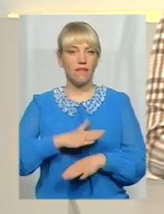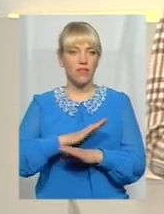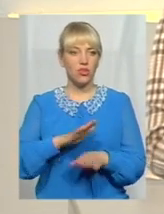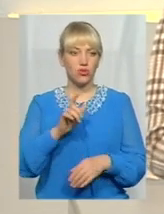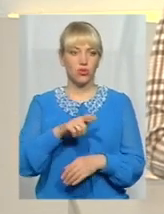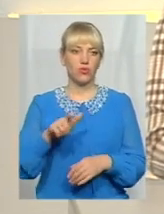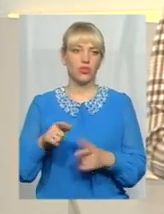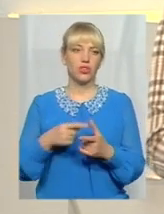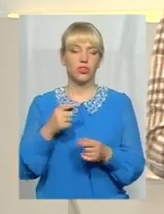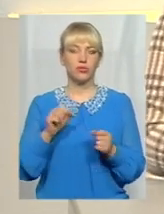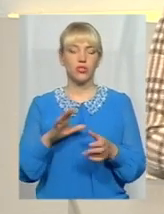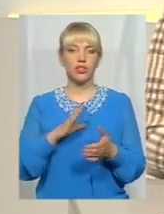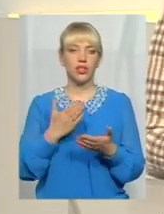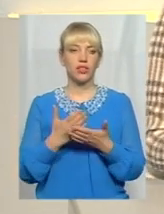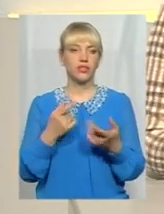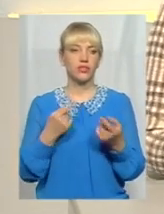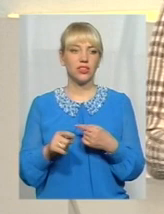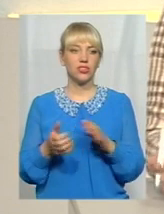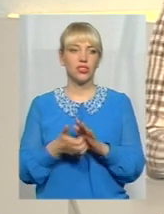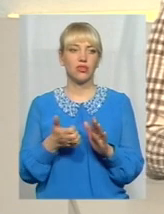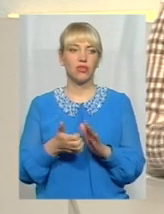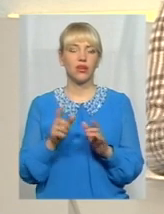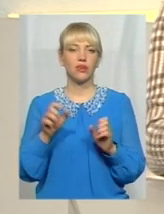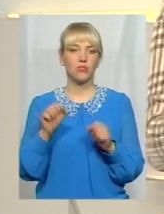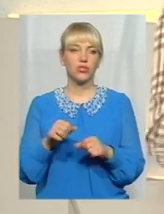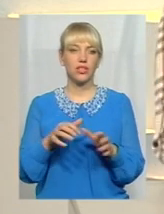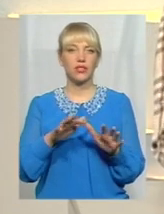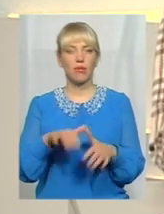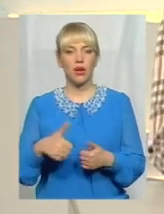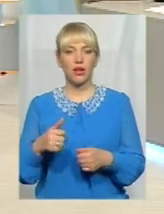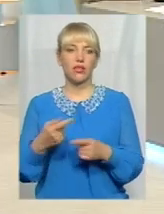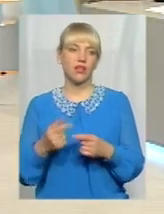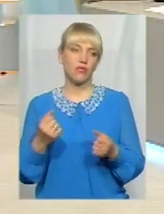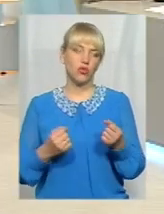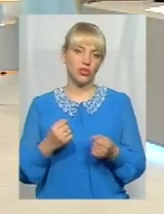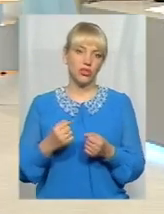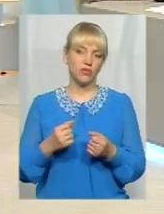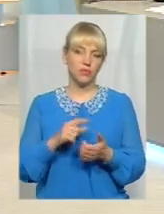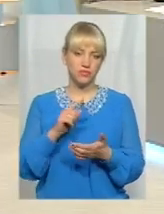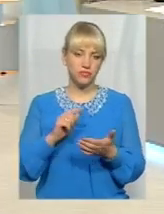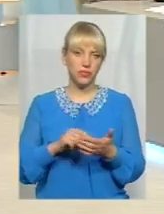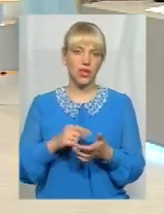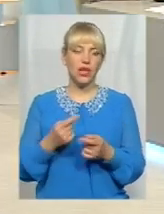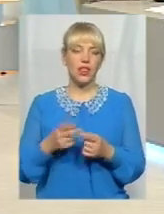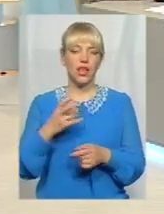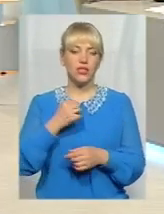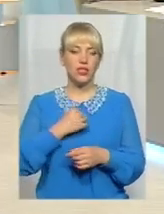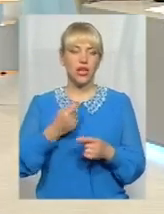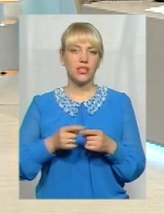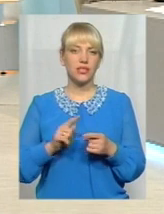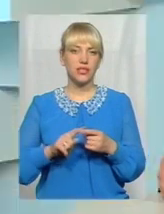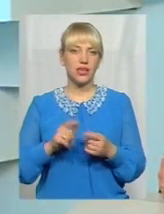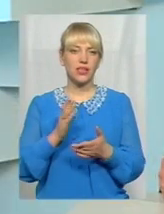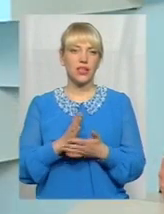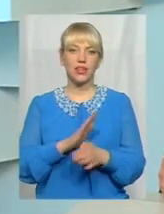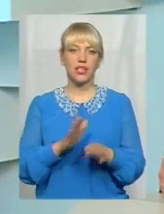чи інші якісь є недоліки, які можна забрати, і водіїв стане більше? На жаль, це є тенденция, вона не тільки є